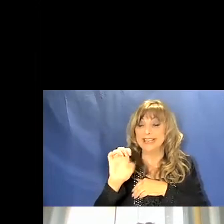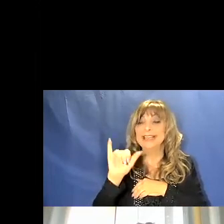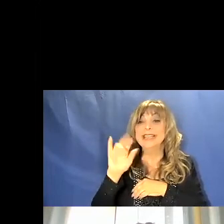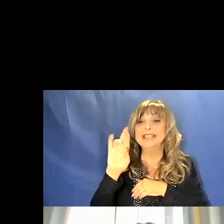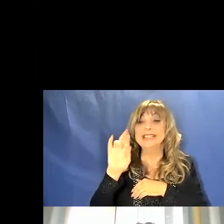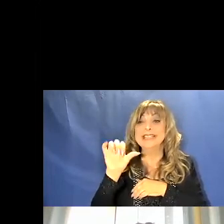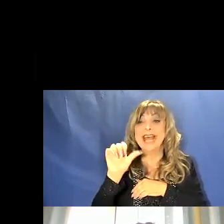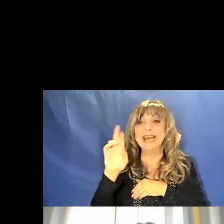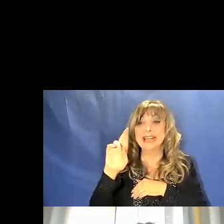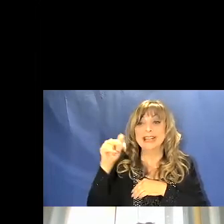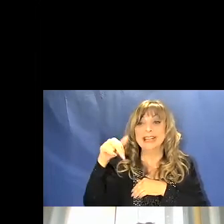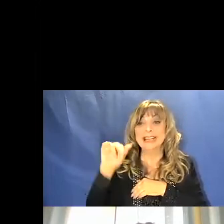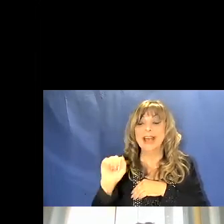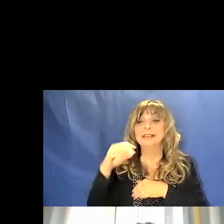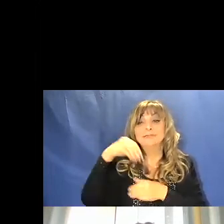Lapineta